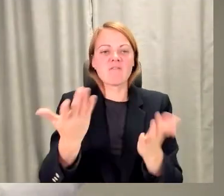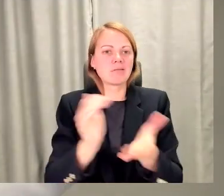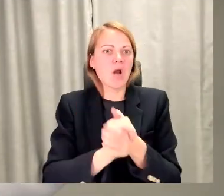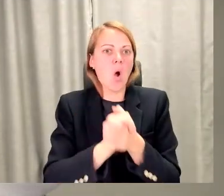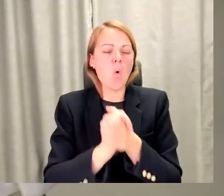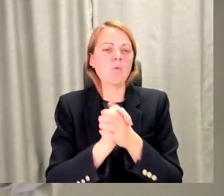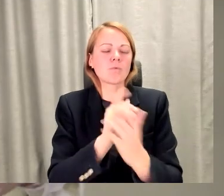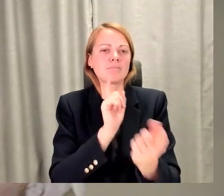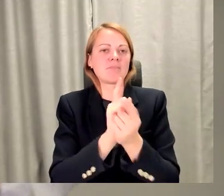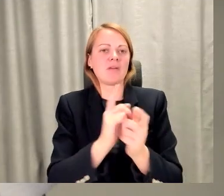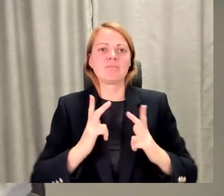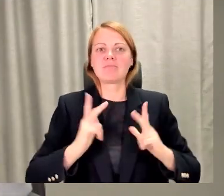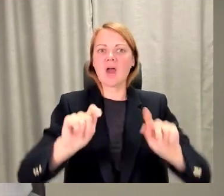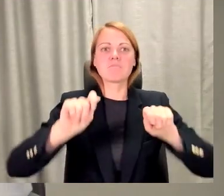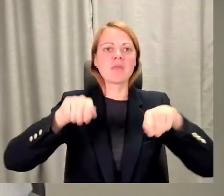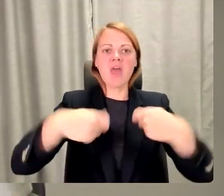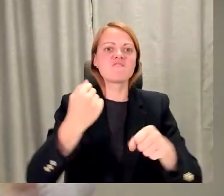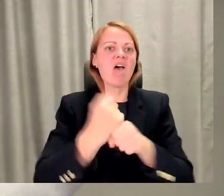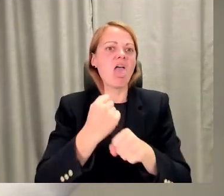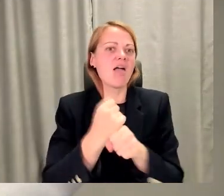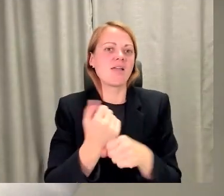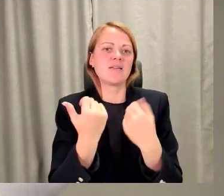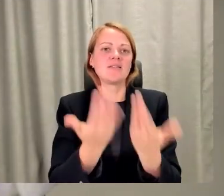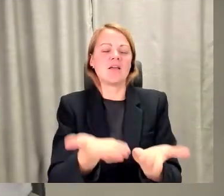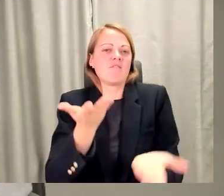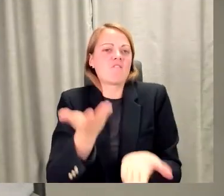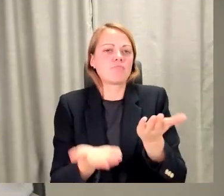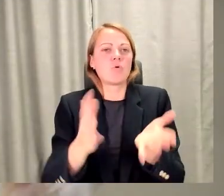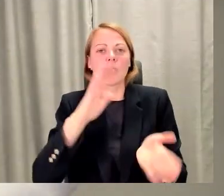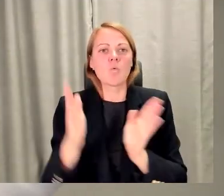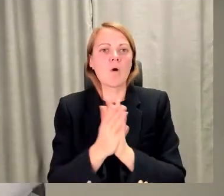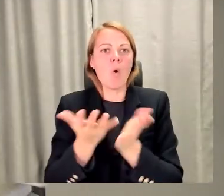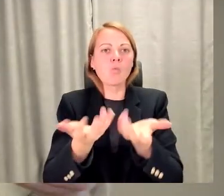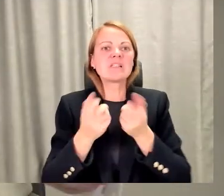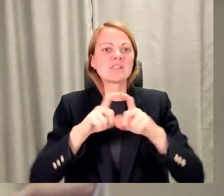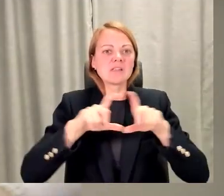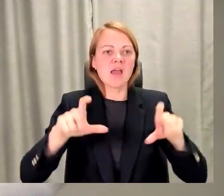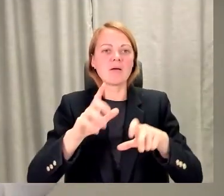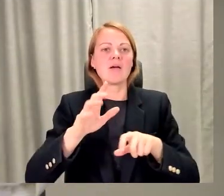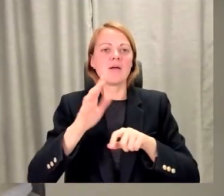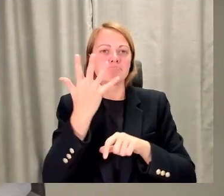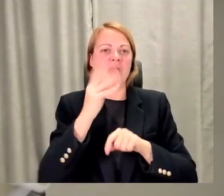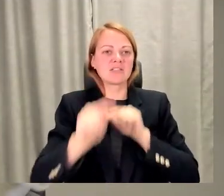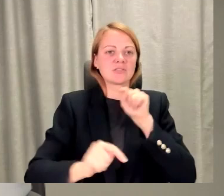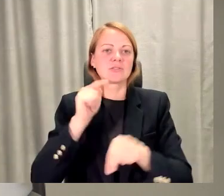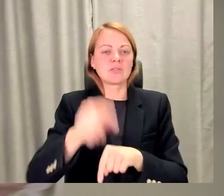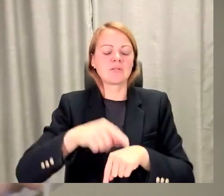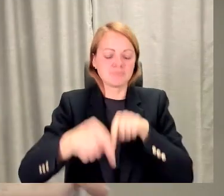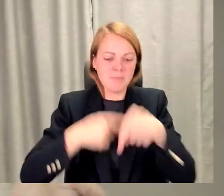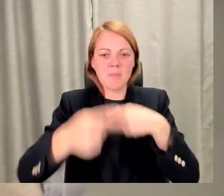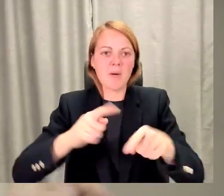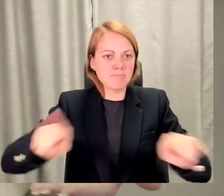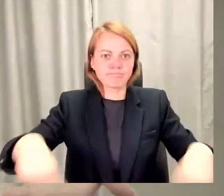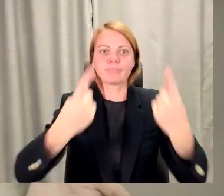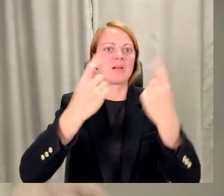darba devēju, varbūt jūs kopā veidosiet pēc tam uzņēmumu un pēc pieciem soļiem tu kļūsi par miljonāru. Mēs